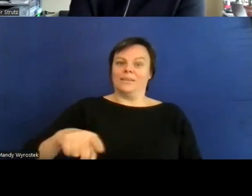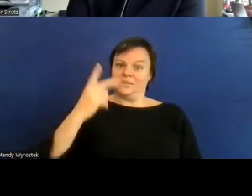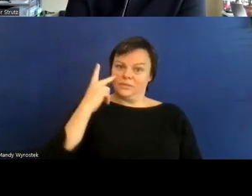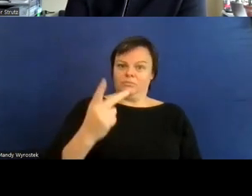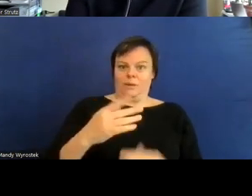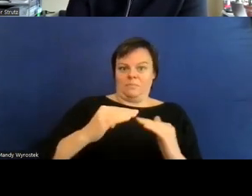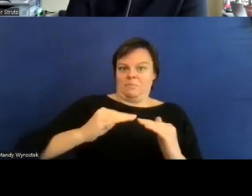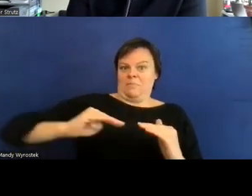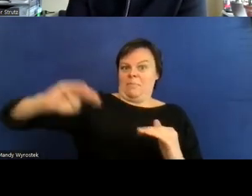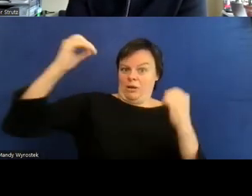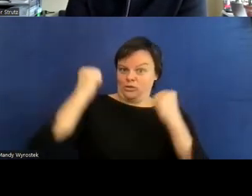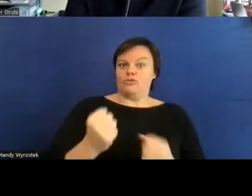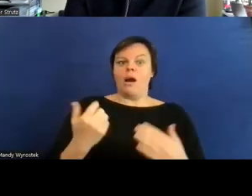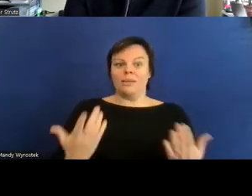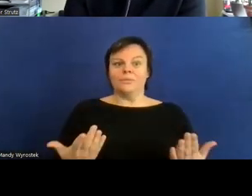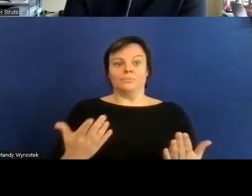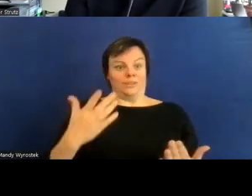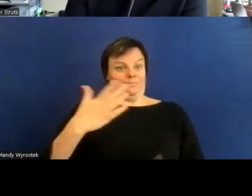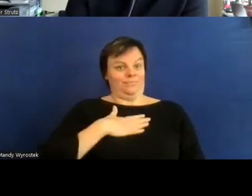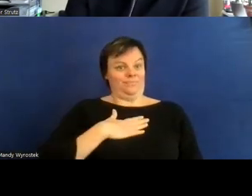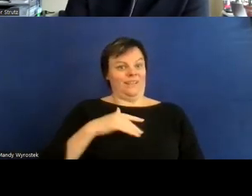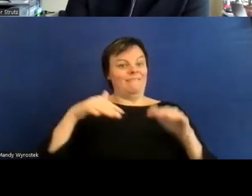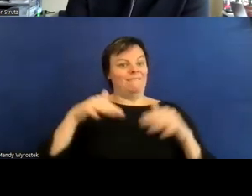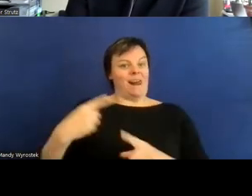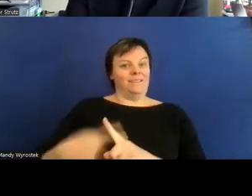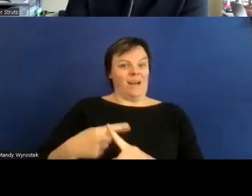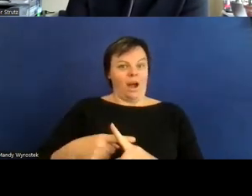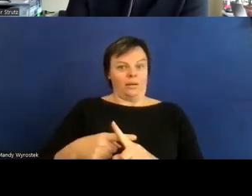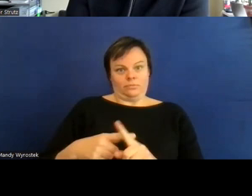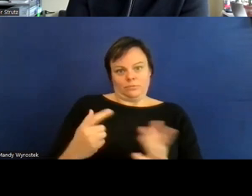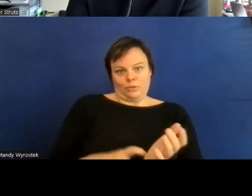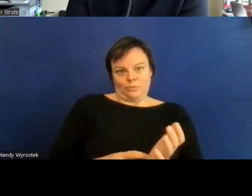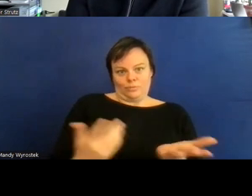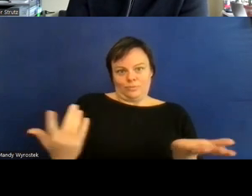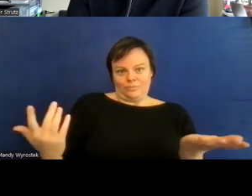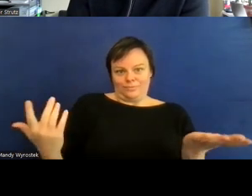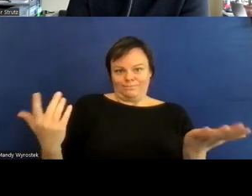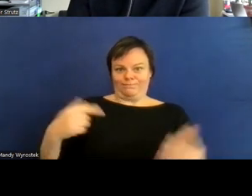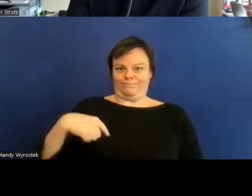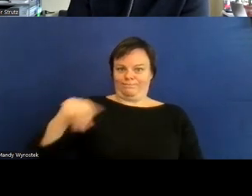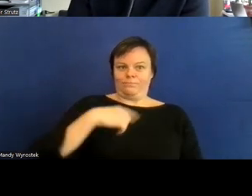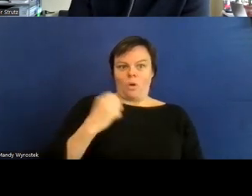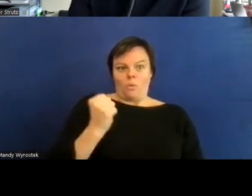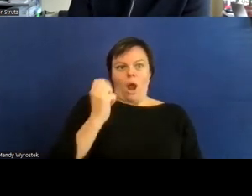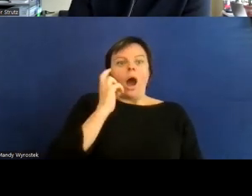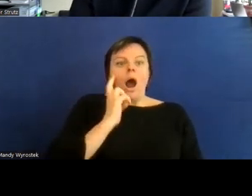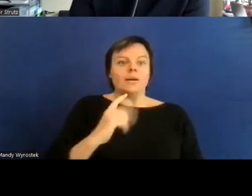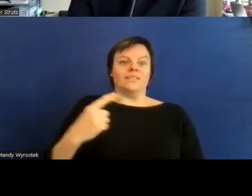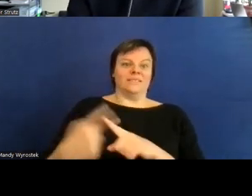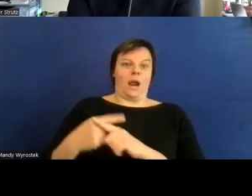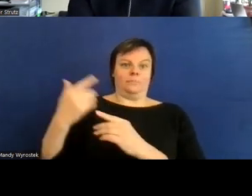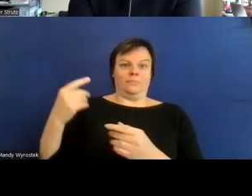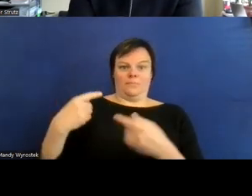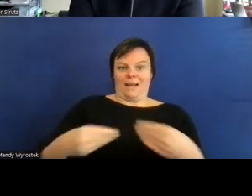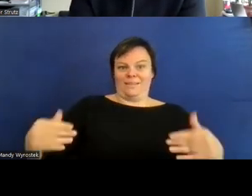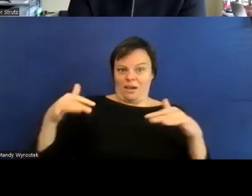altes zahlenmaterial dazu aber ich kann ihnen berichten dass also in der phase von 2005 bis 2013